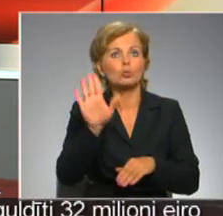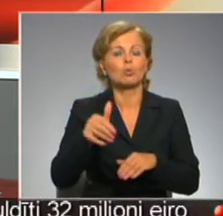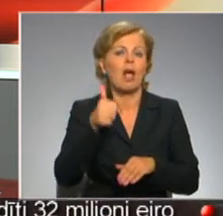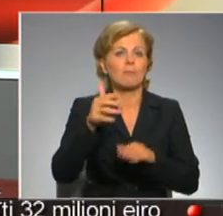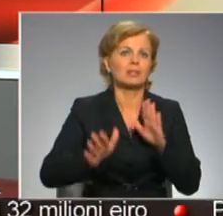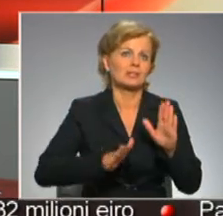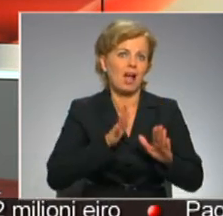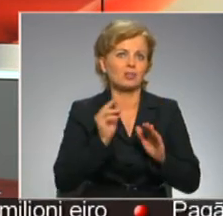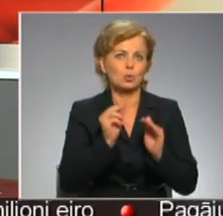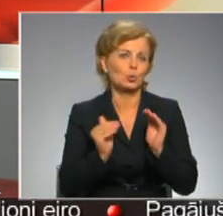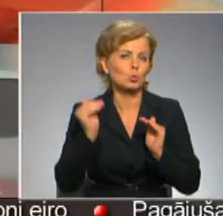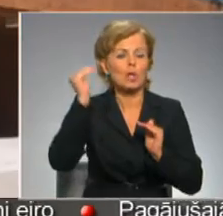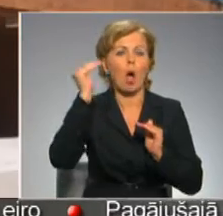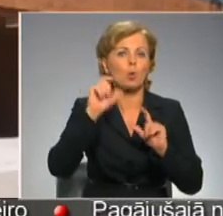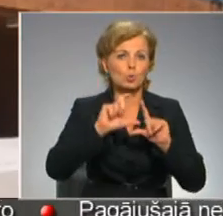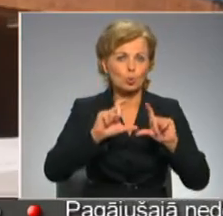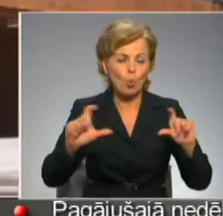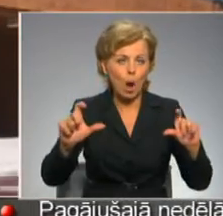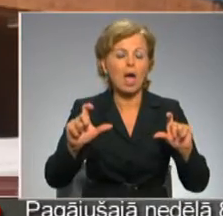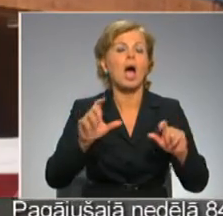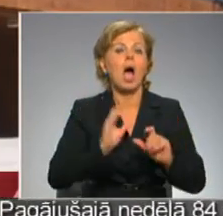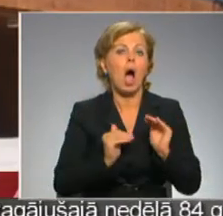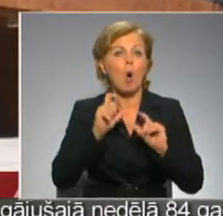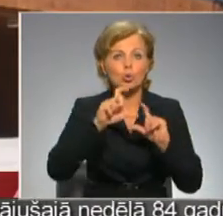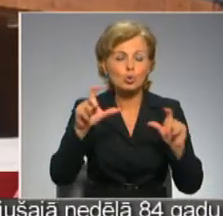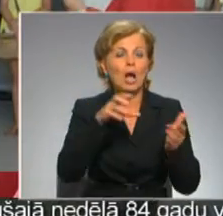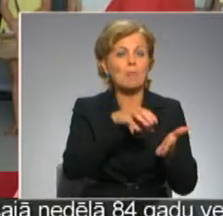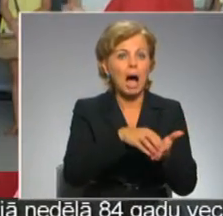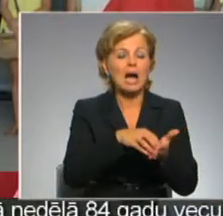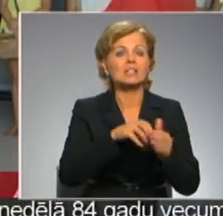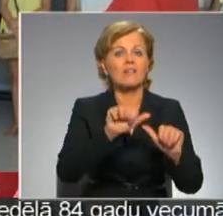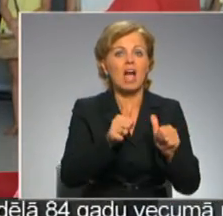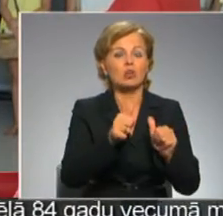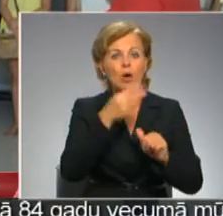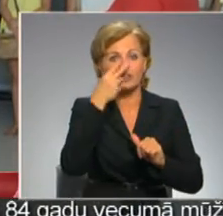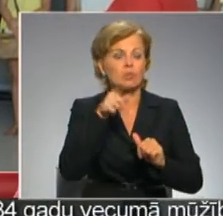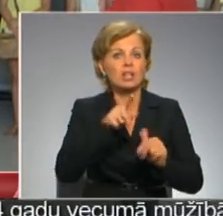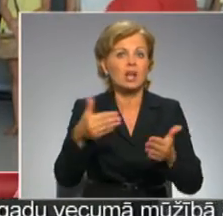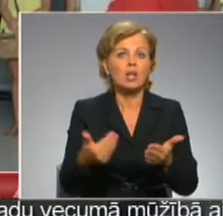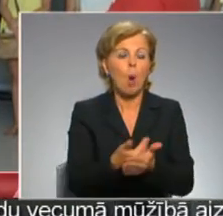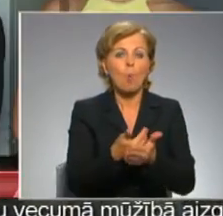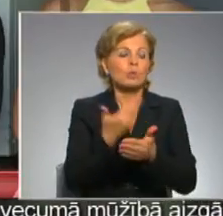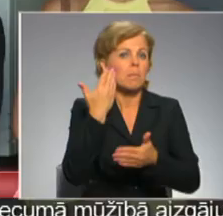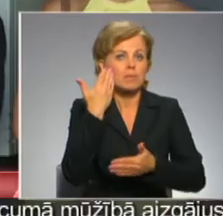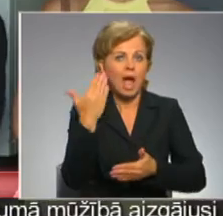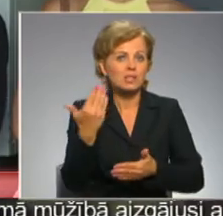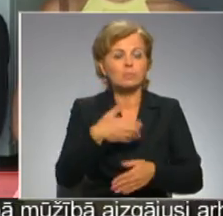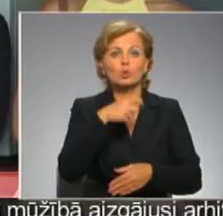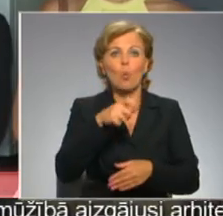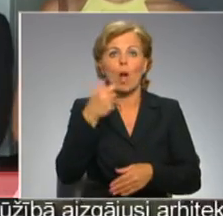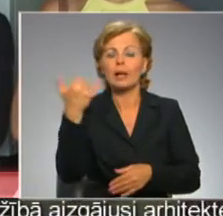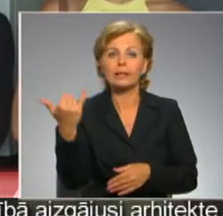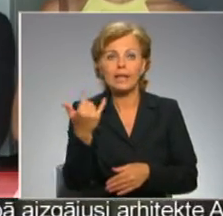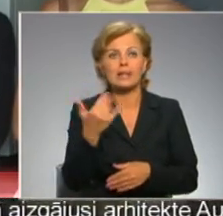Latgāvs kolēģi. Lai gan tas, augstskolas savas bāzes veido vidusskola ir kaut kas jauns un vēl nezināms, skolā neintereste ir